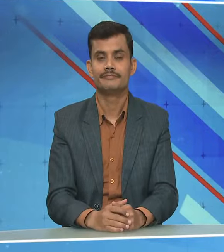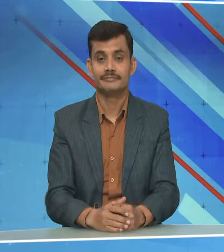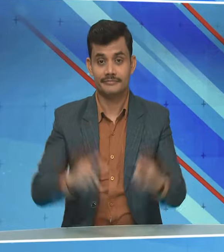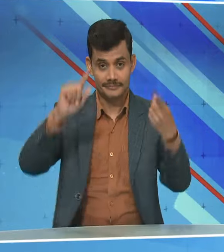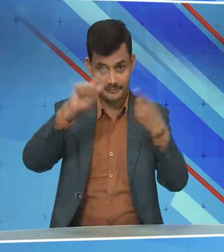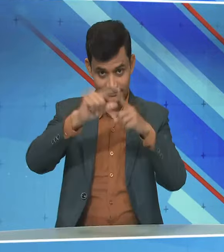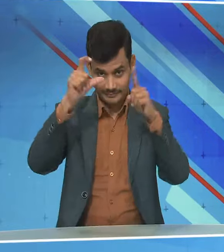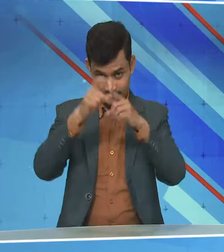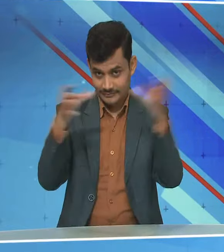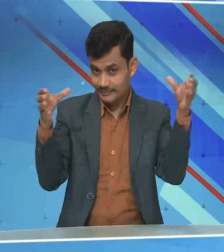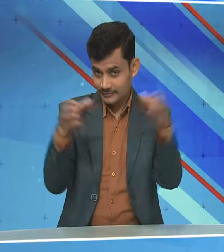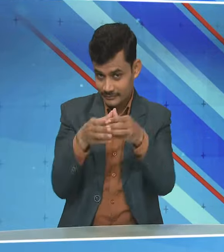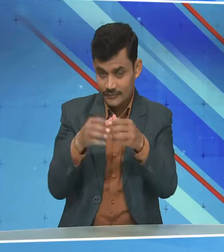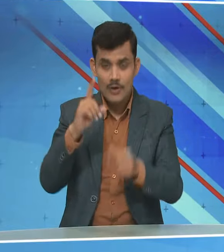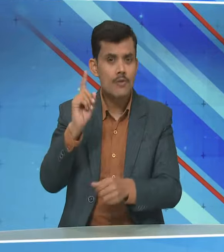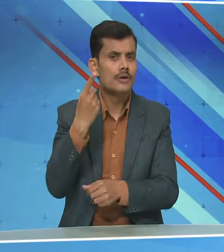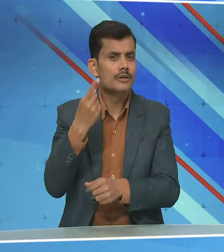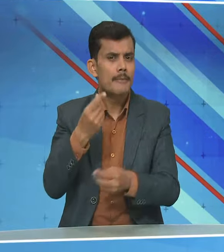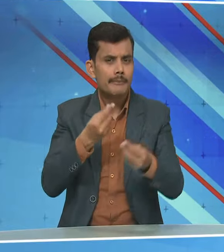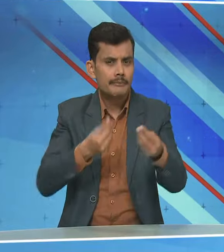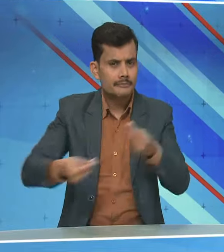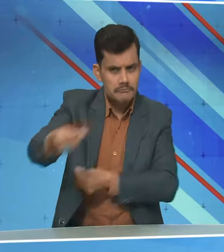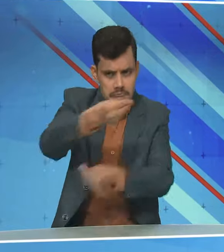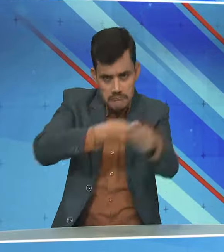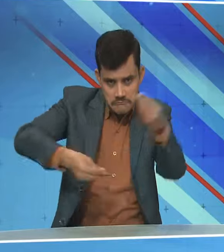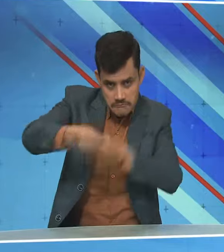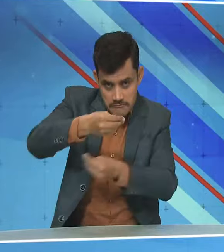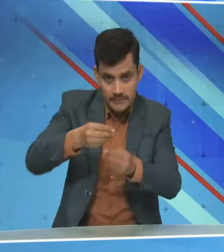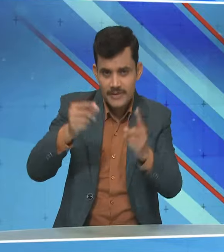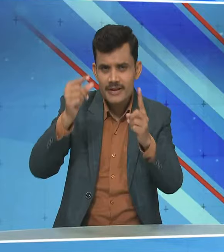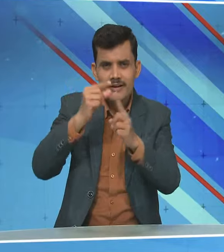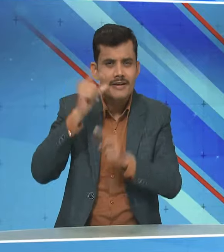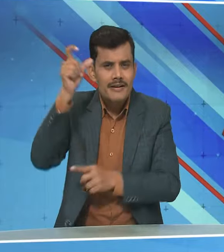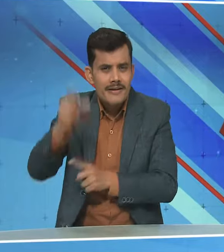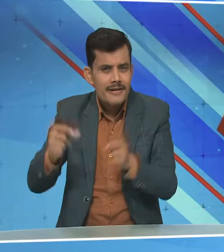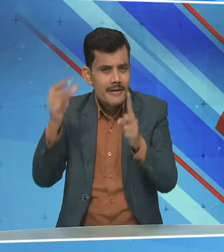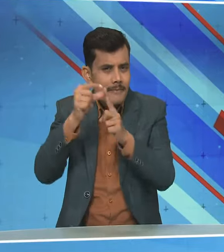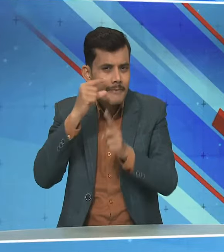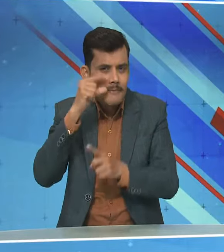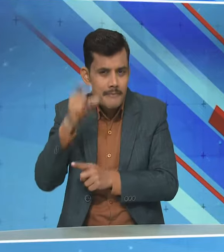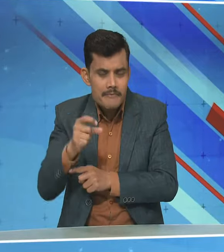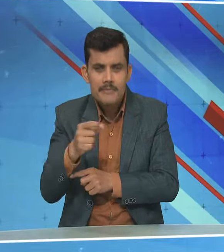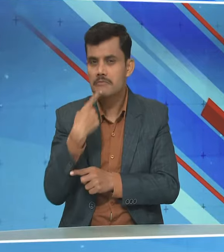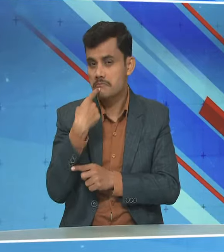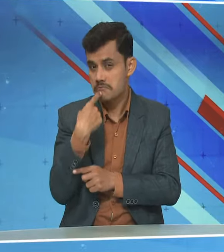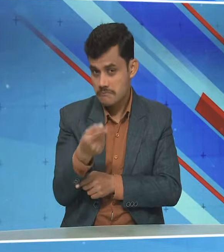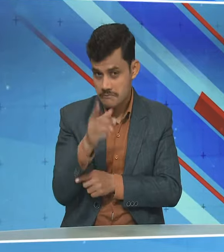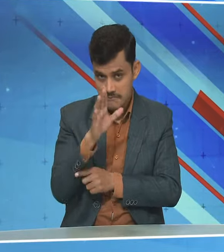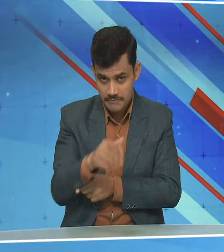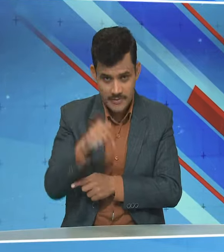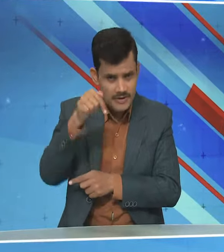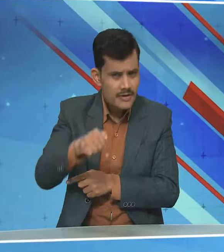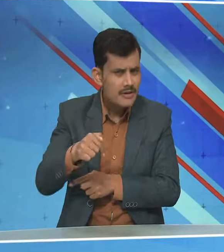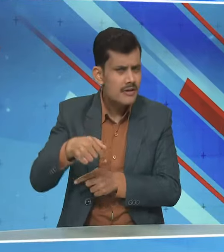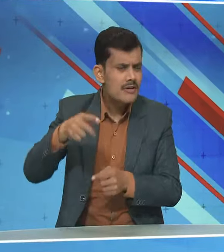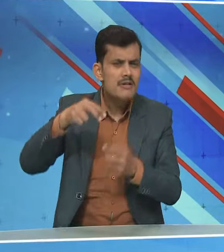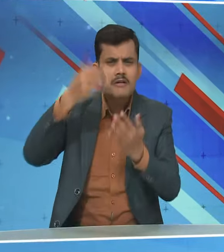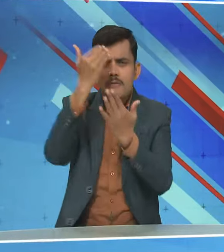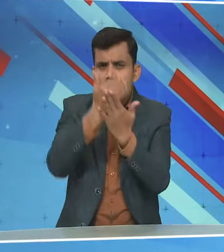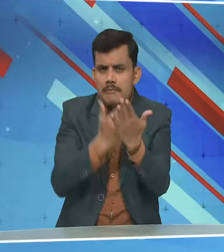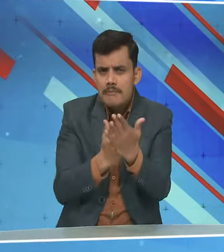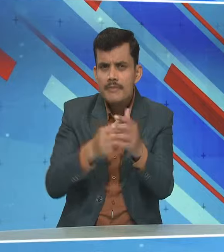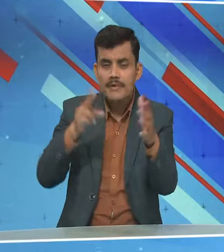प्रिवर्तन निदेशाले ने पहली बार मनी लॉंडरिंग मामले में प्रियंका गांधी का जिक्र किया है यह मामला NRI